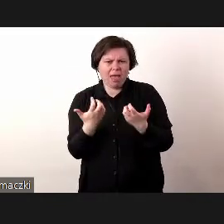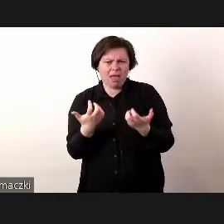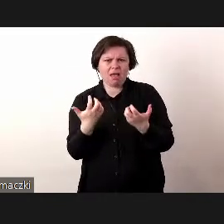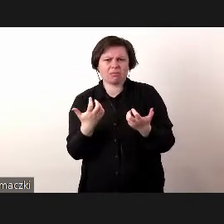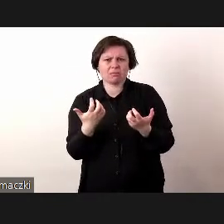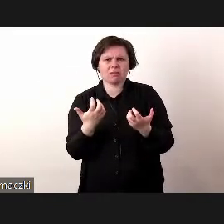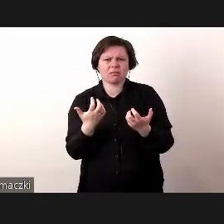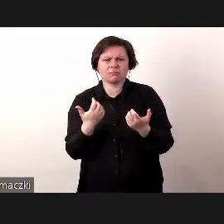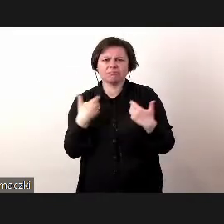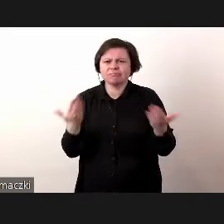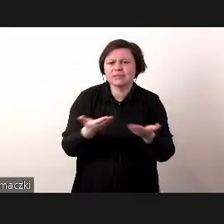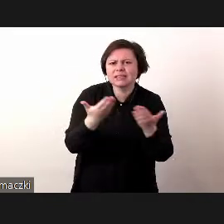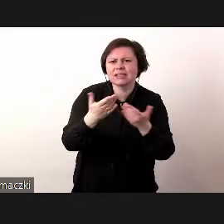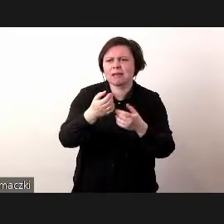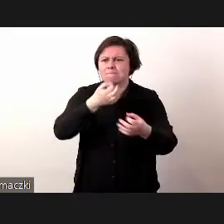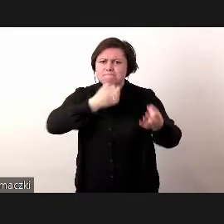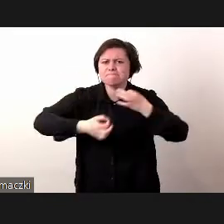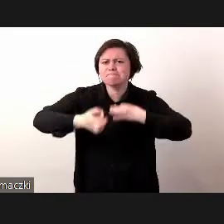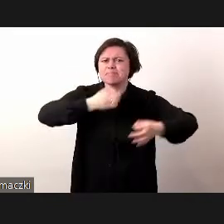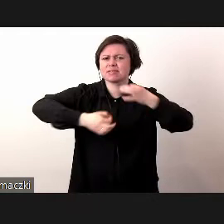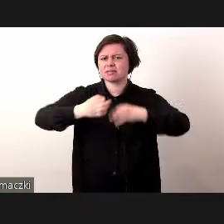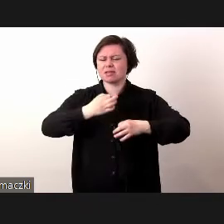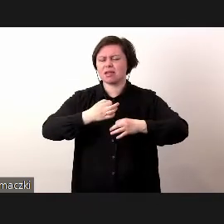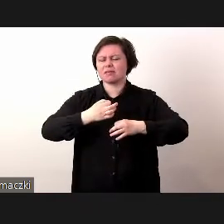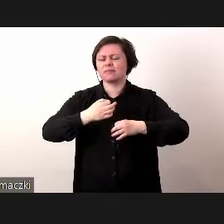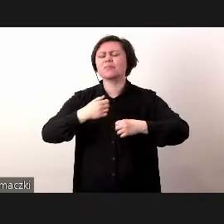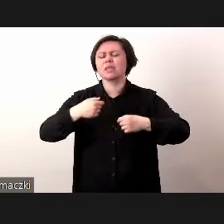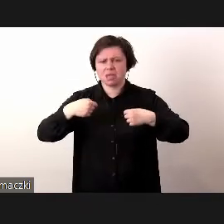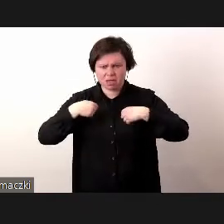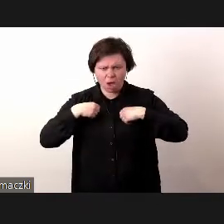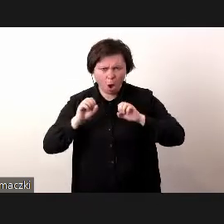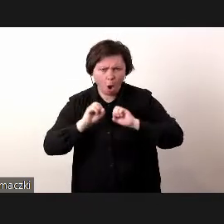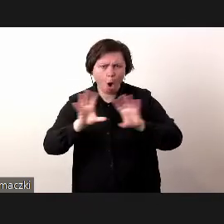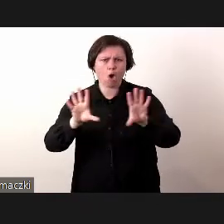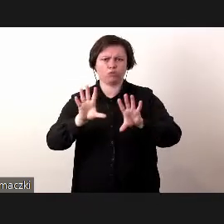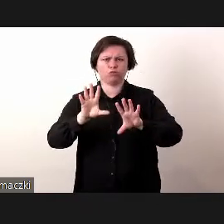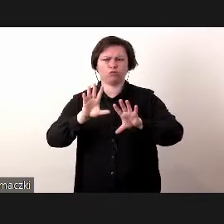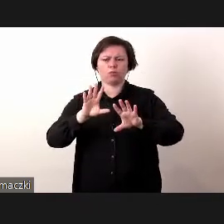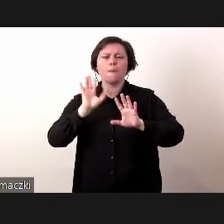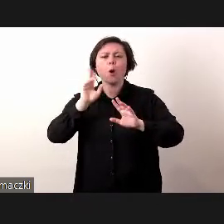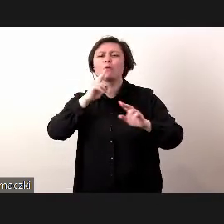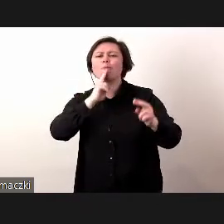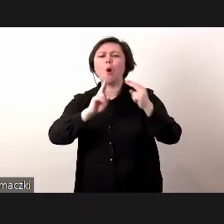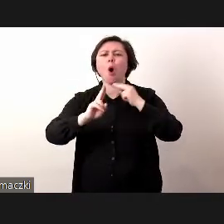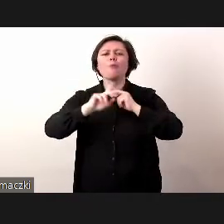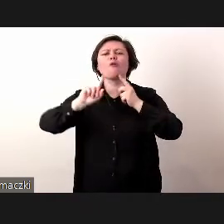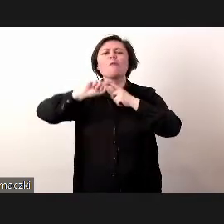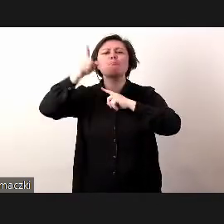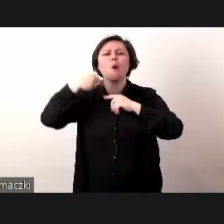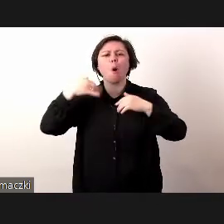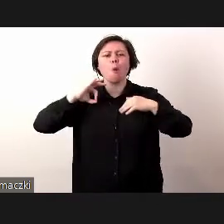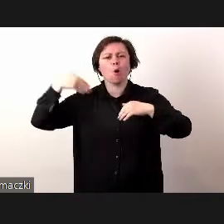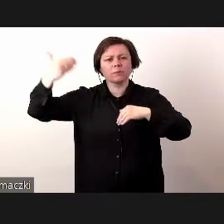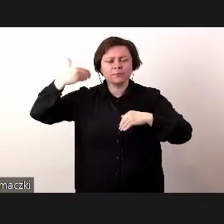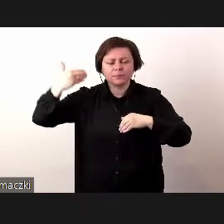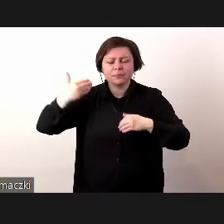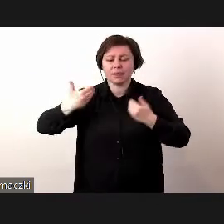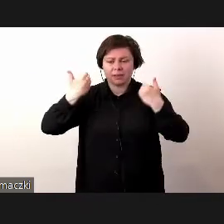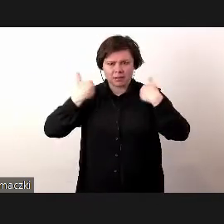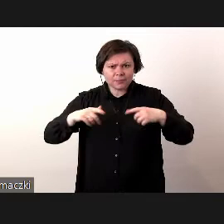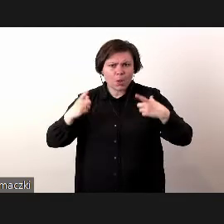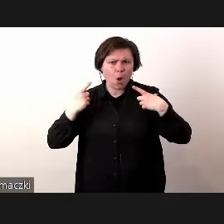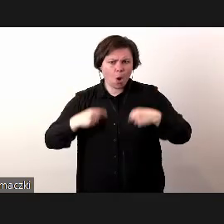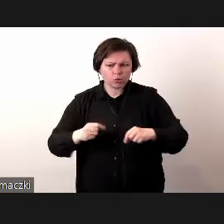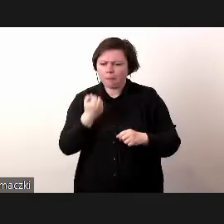zachęcam do ich zadawania. Ja oczywiście odpowiem na nie po prezentacji. Za to ja jestem osobą, która